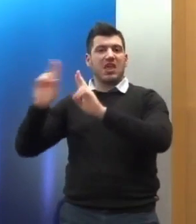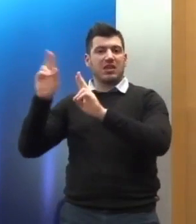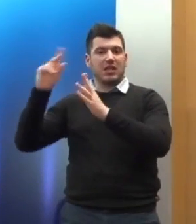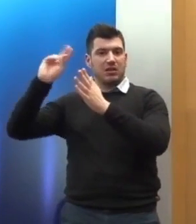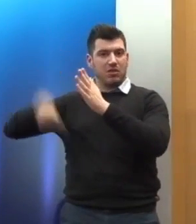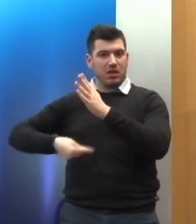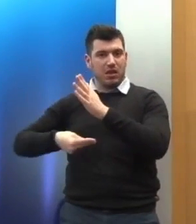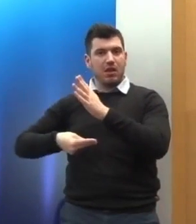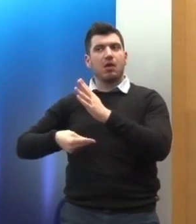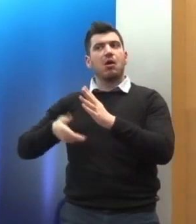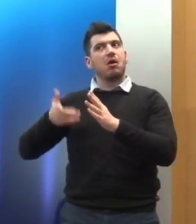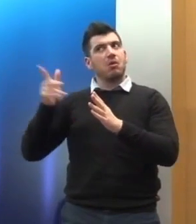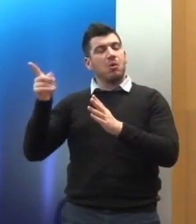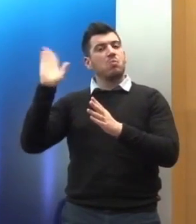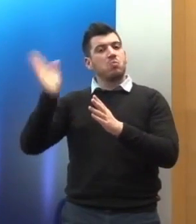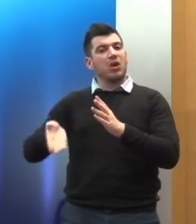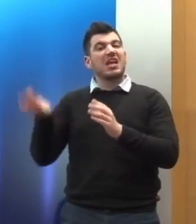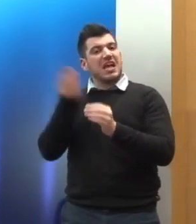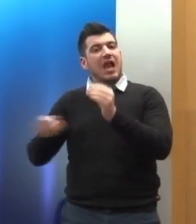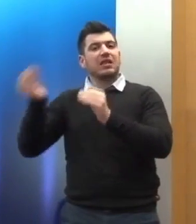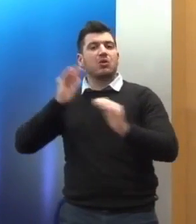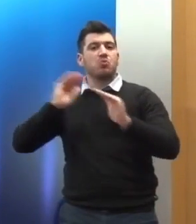είτε αποτελεσματικότερη προστασία